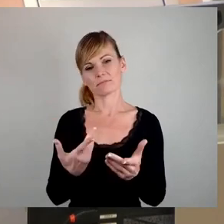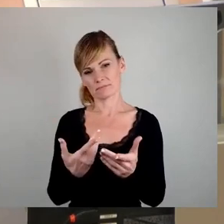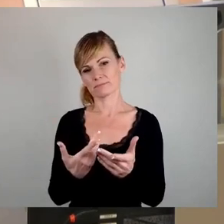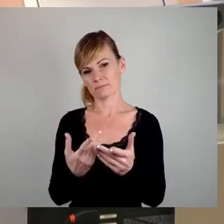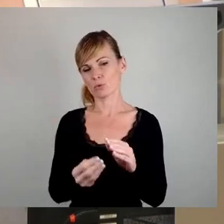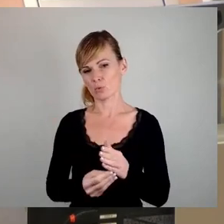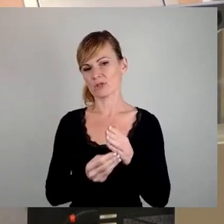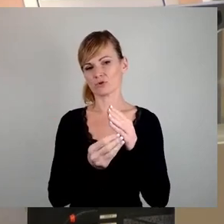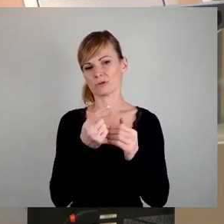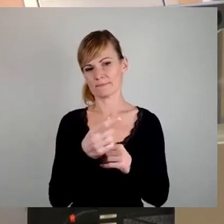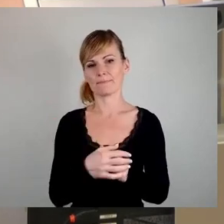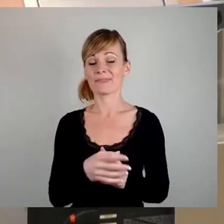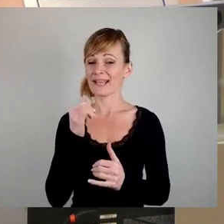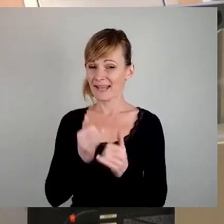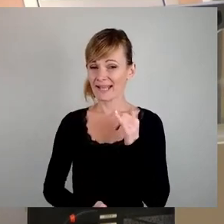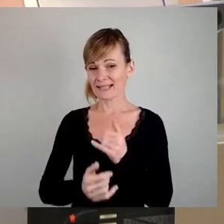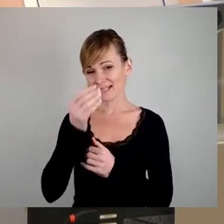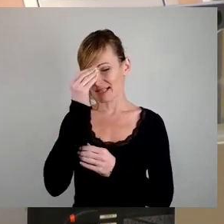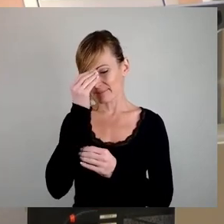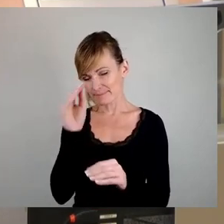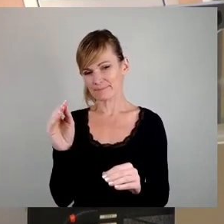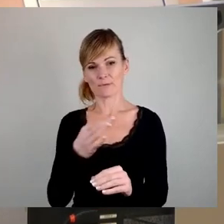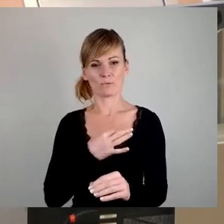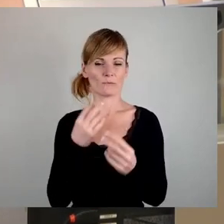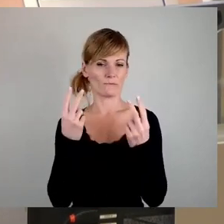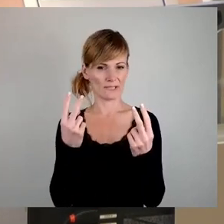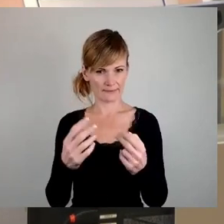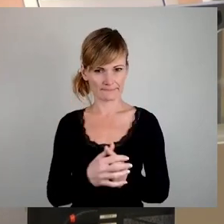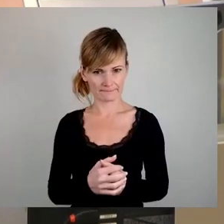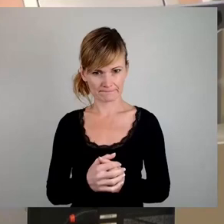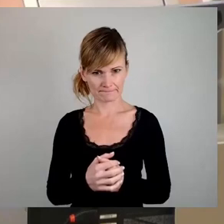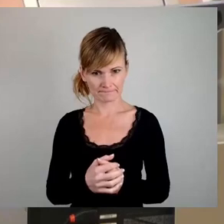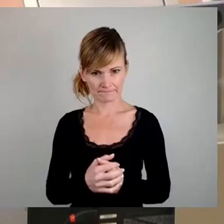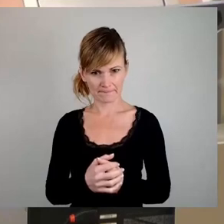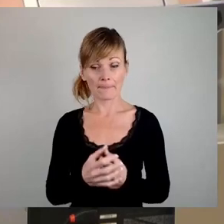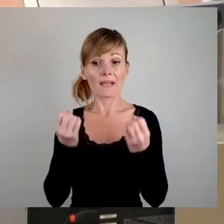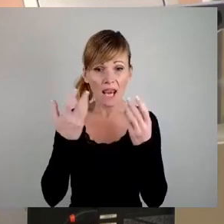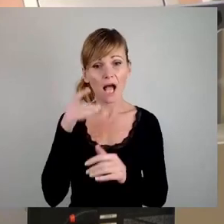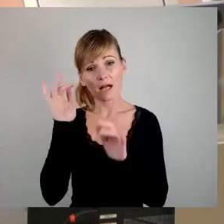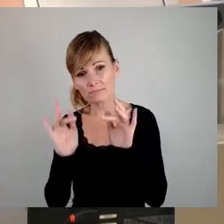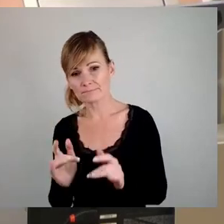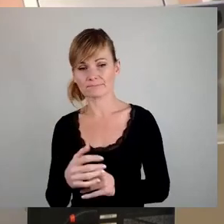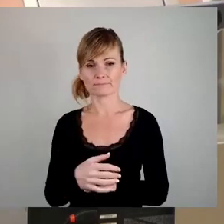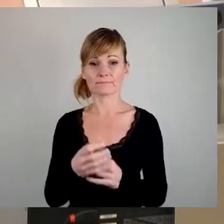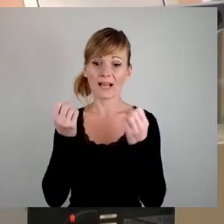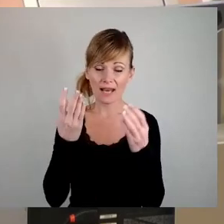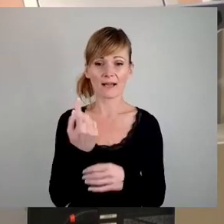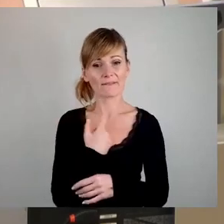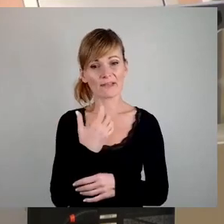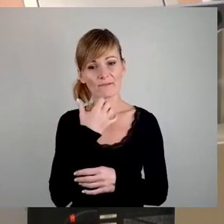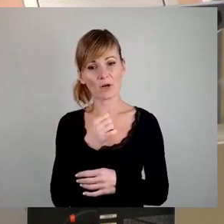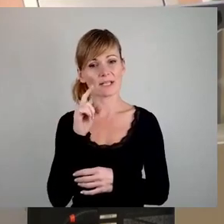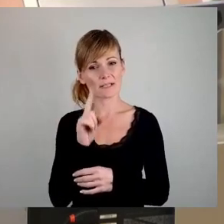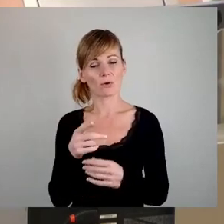für uns sehr wichtig ist, auch wenn hier kritische Töne angemerkt werden. Natürlich wollen wir auch, genau deshalb, damit